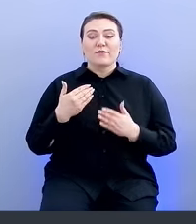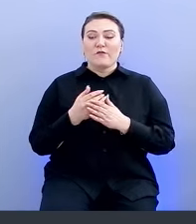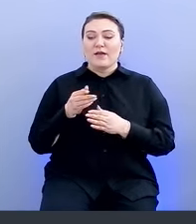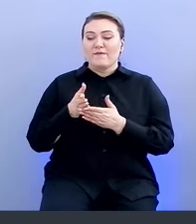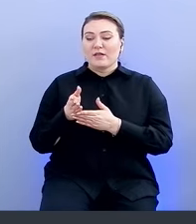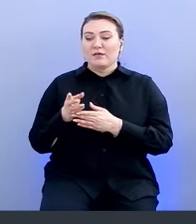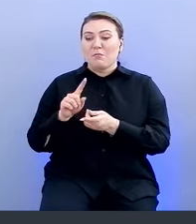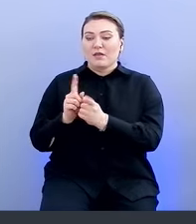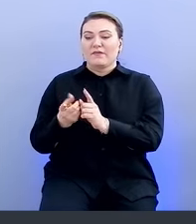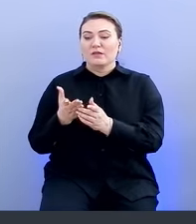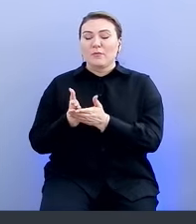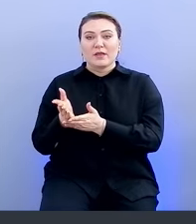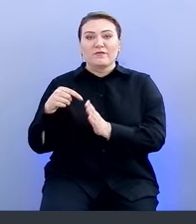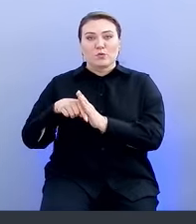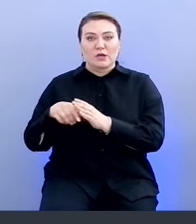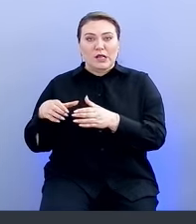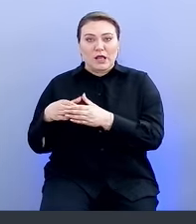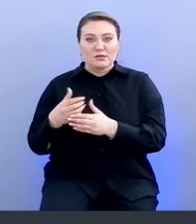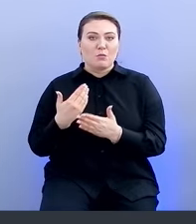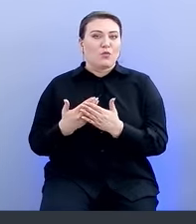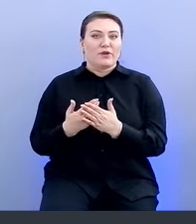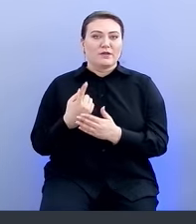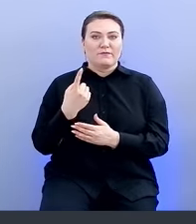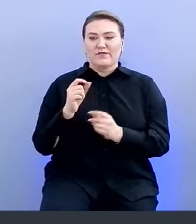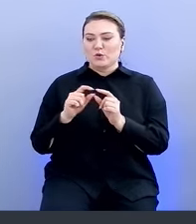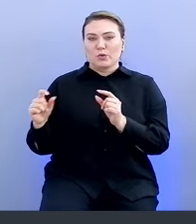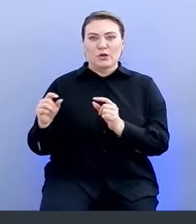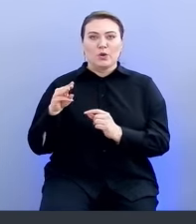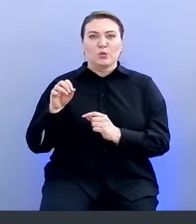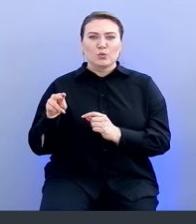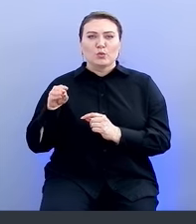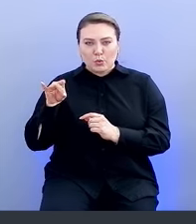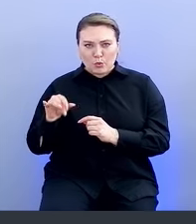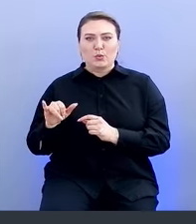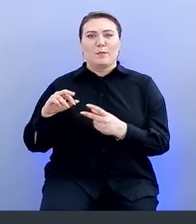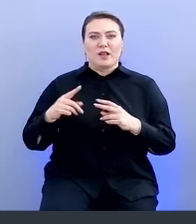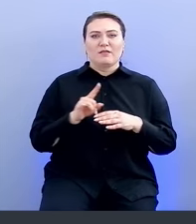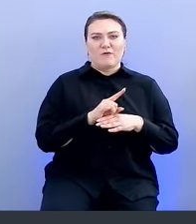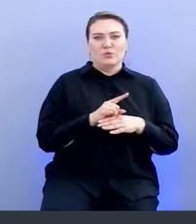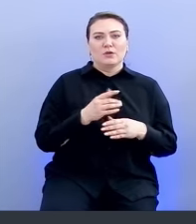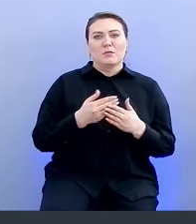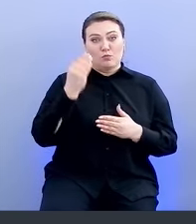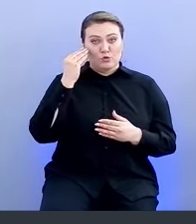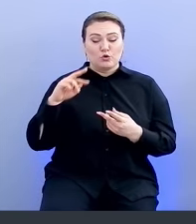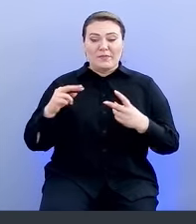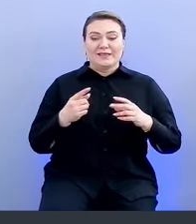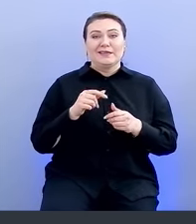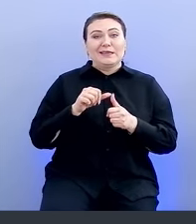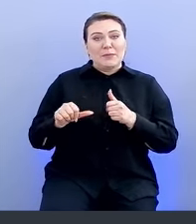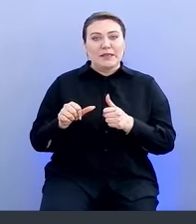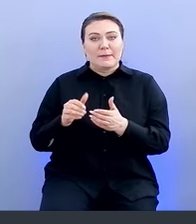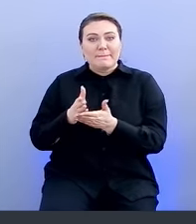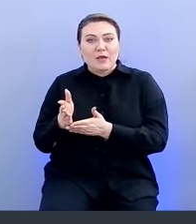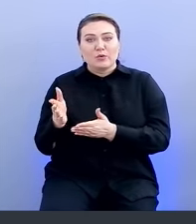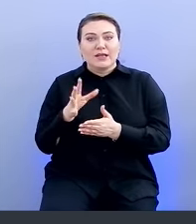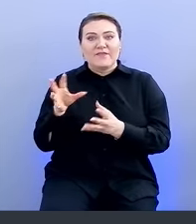модификация какого-то метода внутри класса, буквально там в стаке tools, mini на false, будет считаться, что модифицирован именно метод или весь